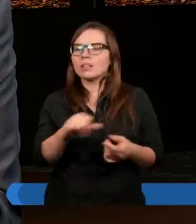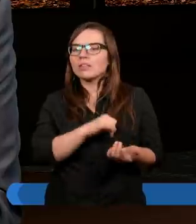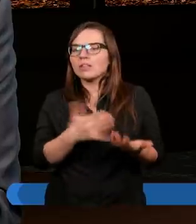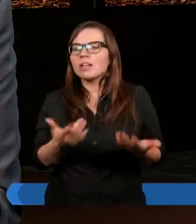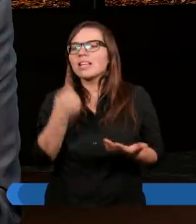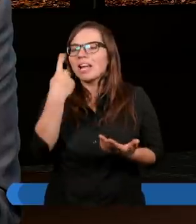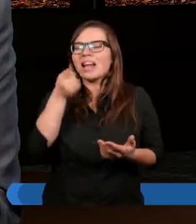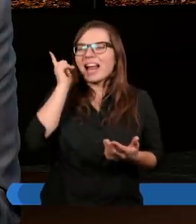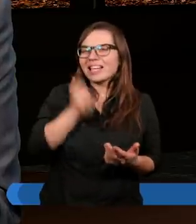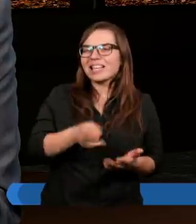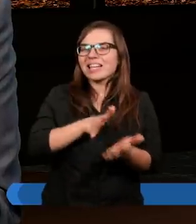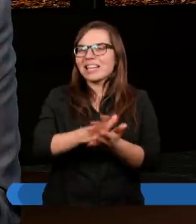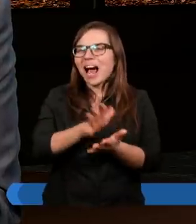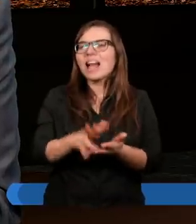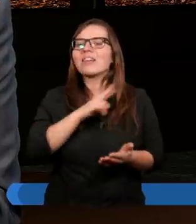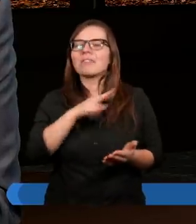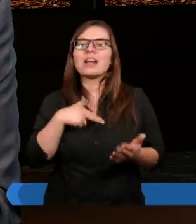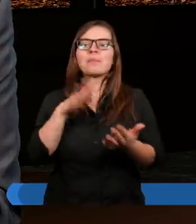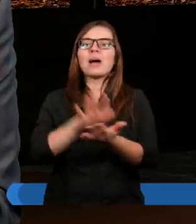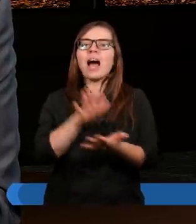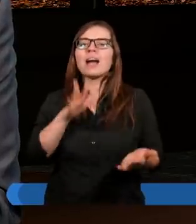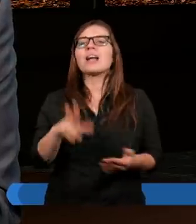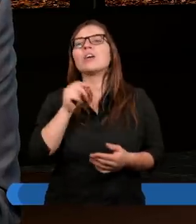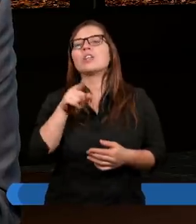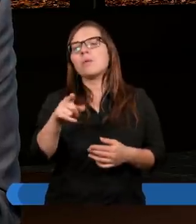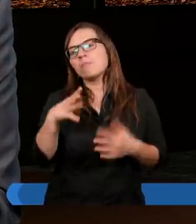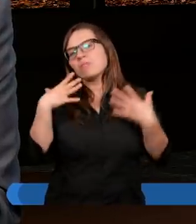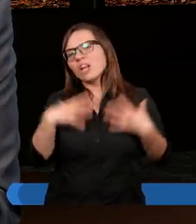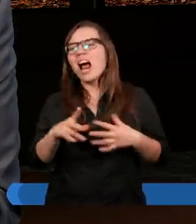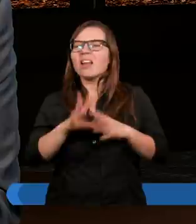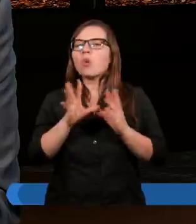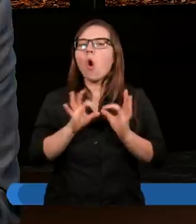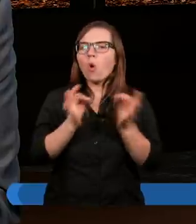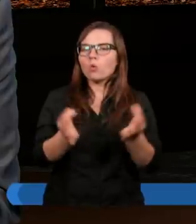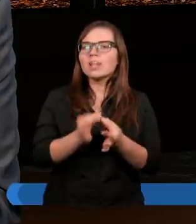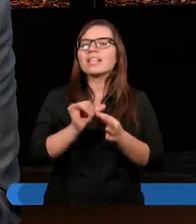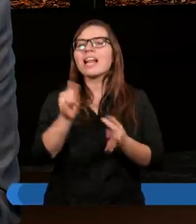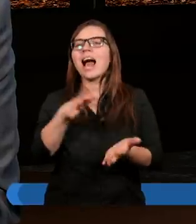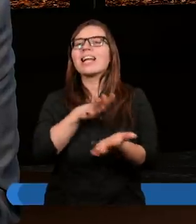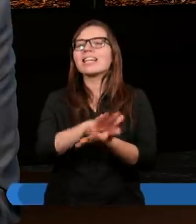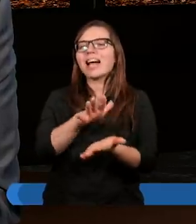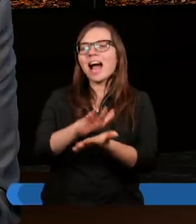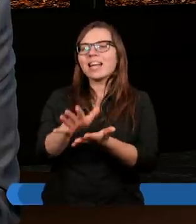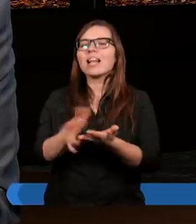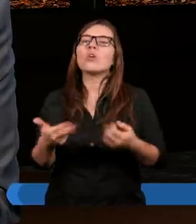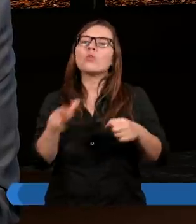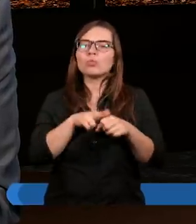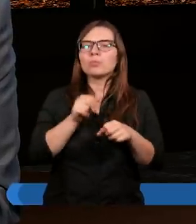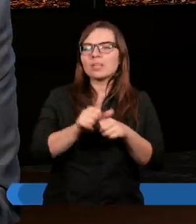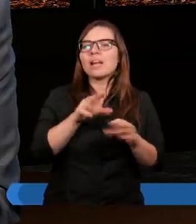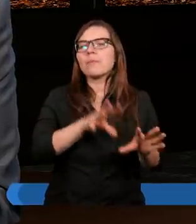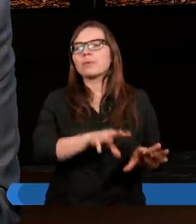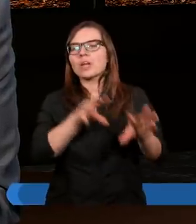pewna skaza na naszym charakterze, także na ciele, ale ogólnie jest jakaś skaza, która jest przenoszona